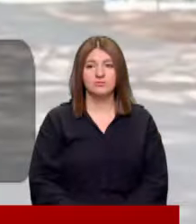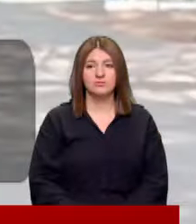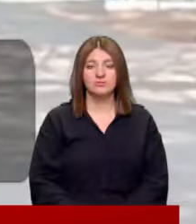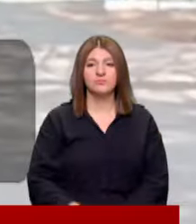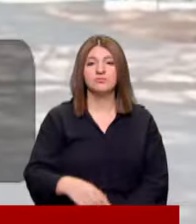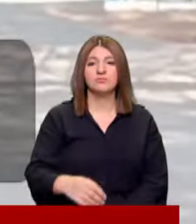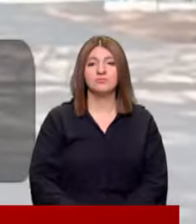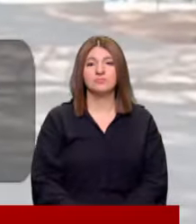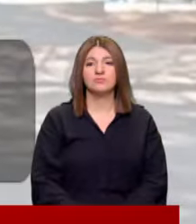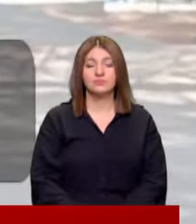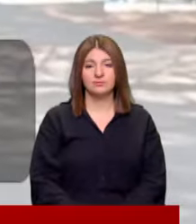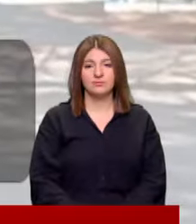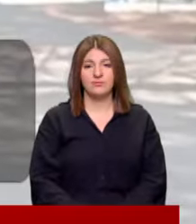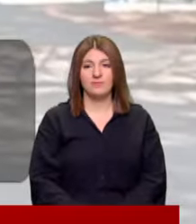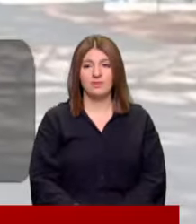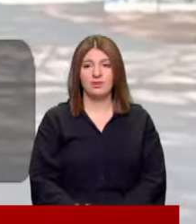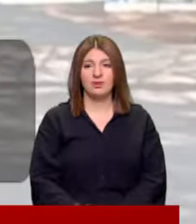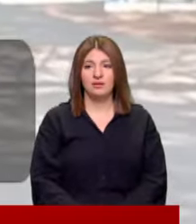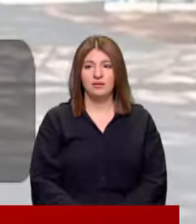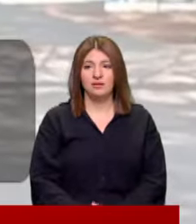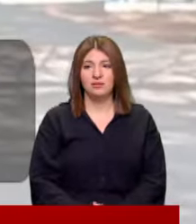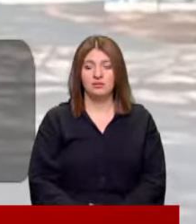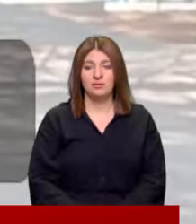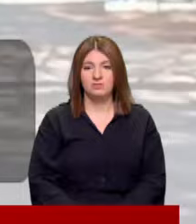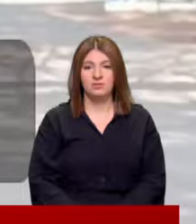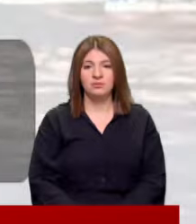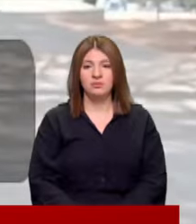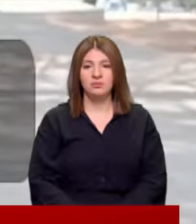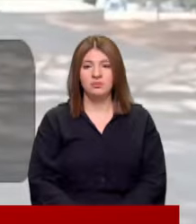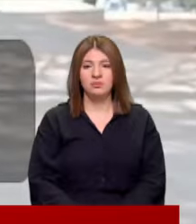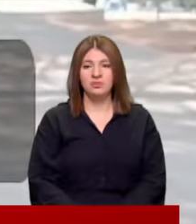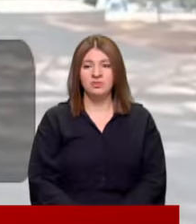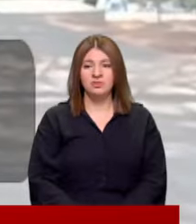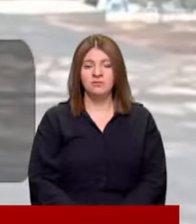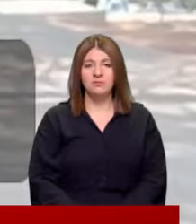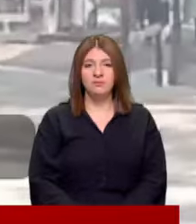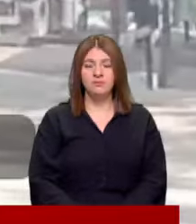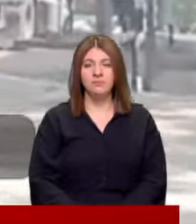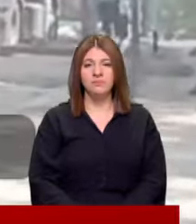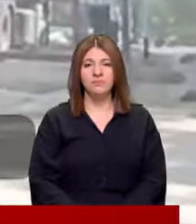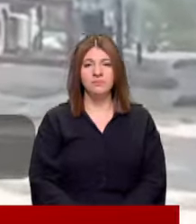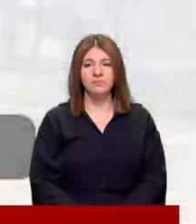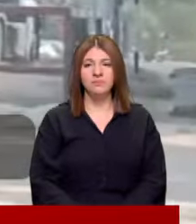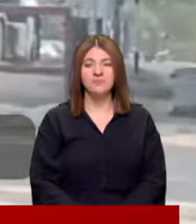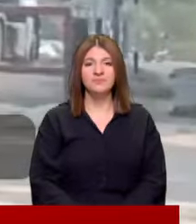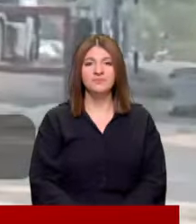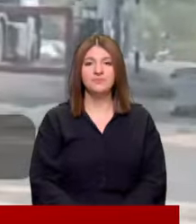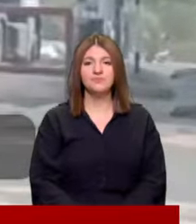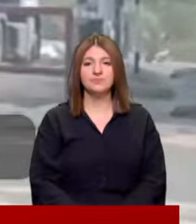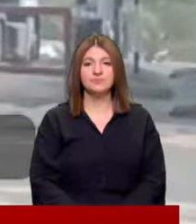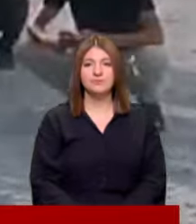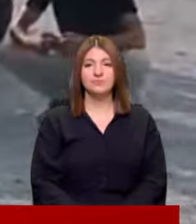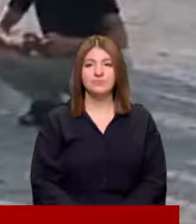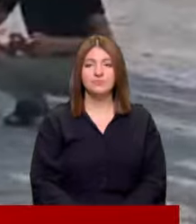Bizi çağırıp dedi ki sendikadan silinin işinize devam edin bize çıkış verdi Geçen hafta iş hakkım